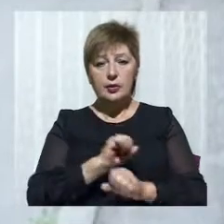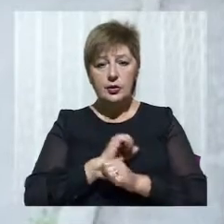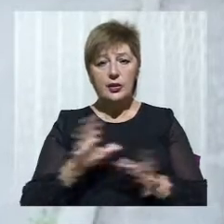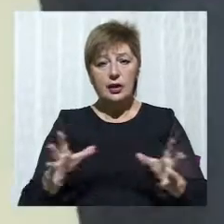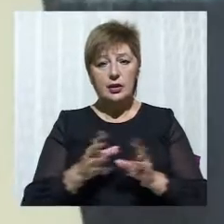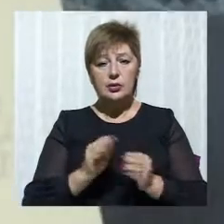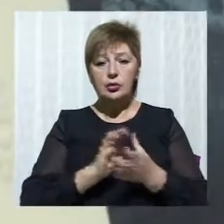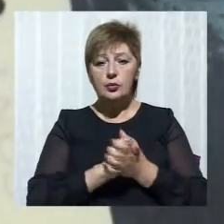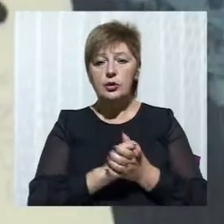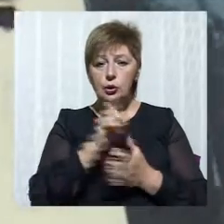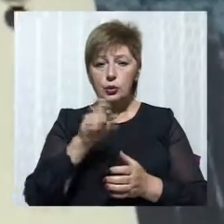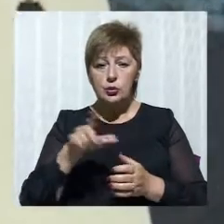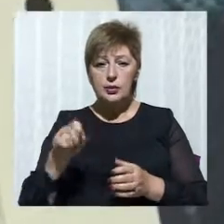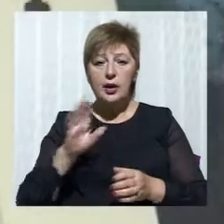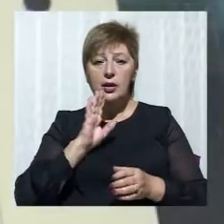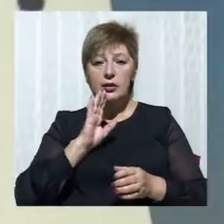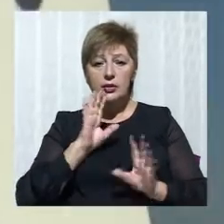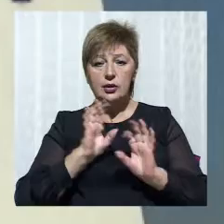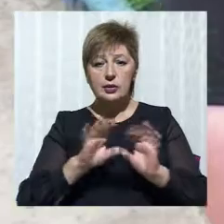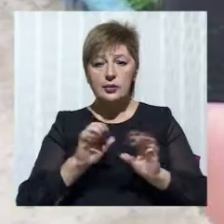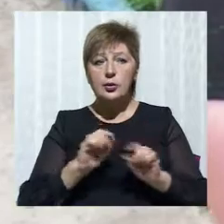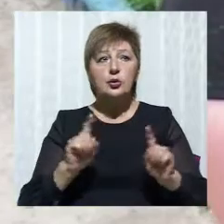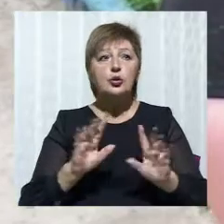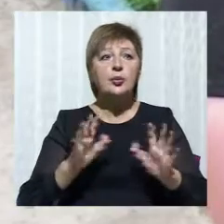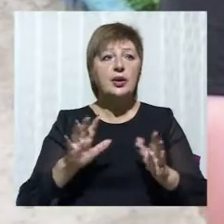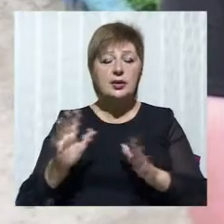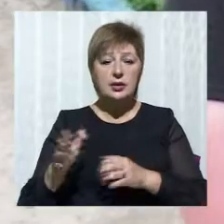разом із друзями. Дівчина розповіла, що відбувалося під час негоди.